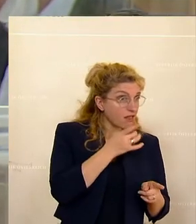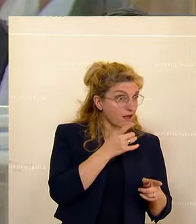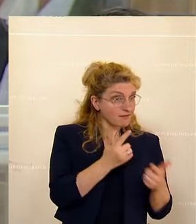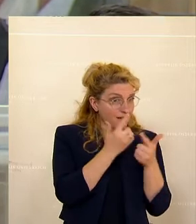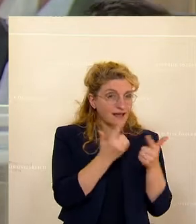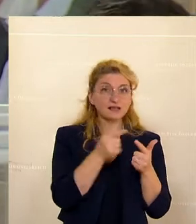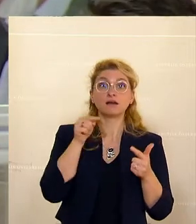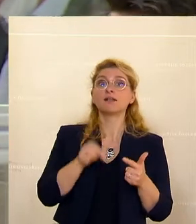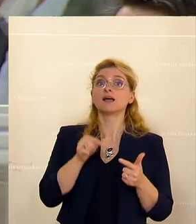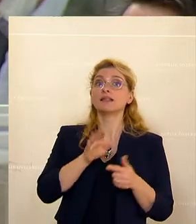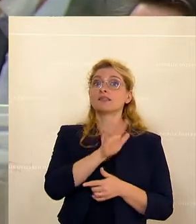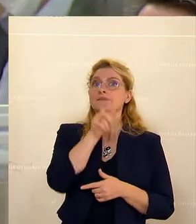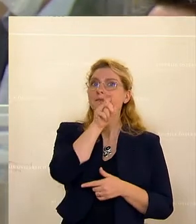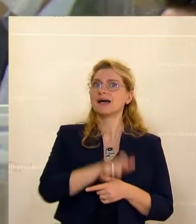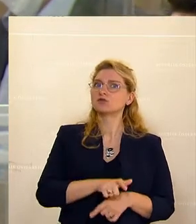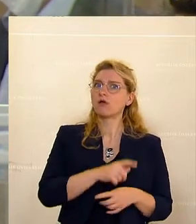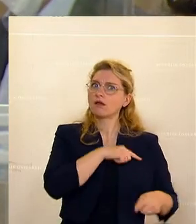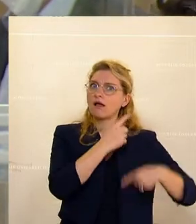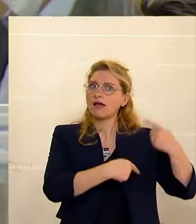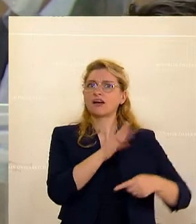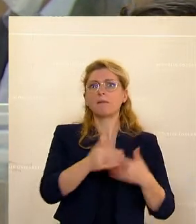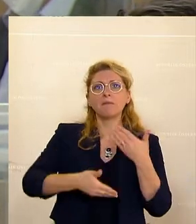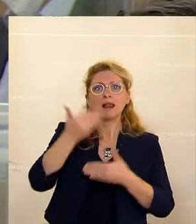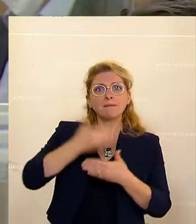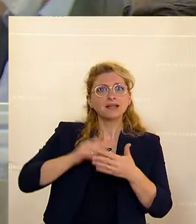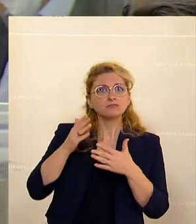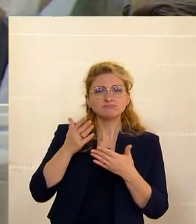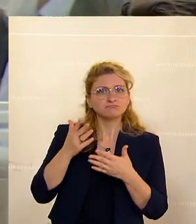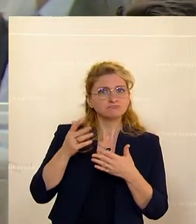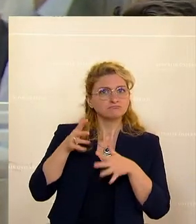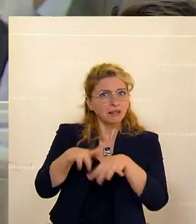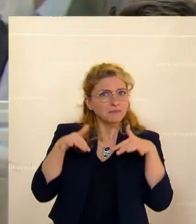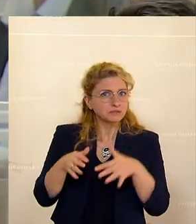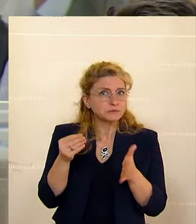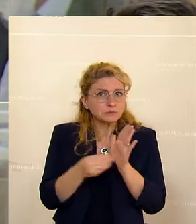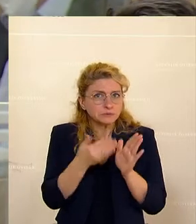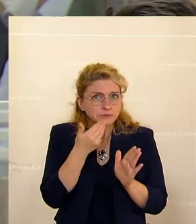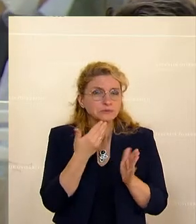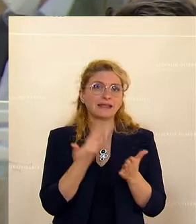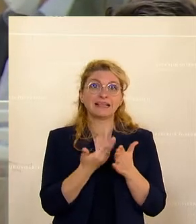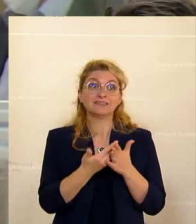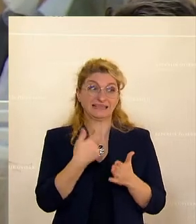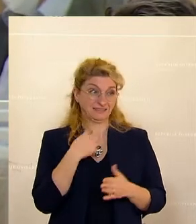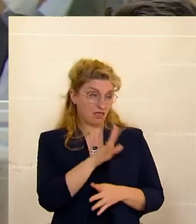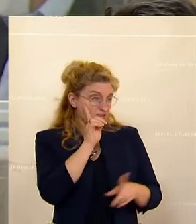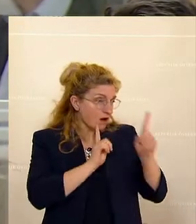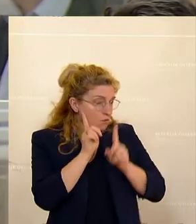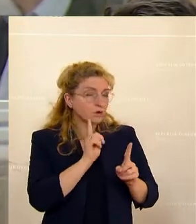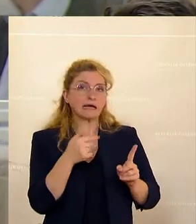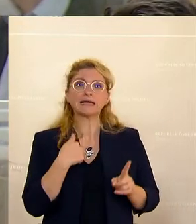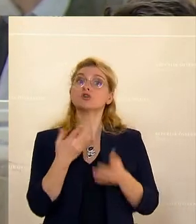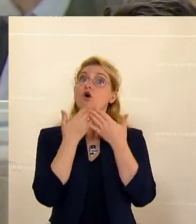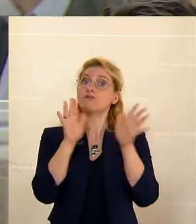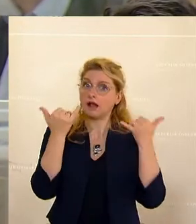auf der Parlaments-Homepage leider nicht drin. Deshalb möchte ich mich für diese Vermutung entschuldigen und dies auch